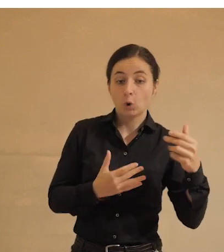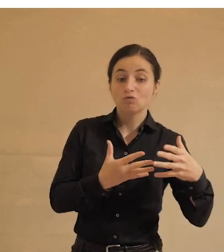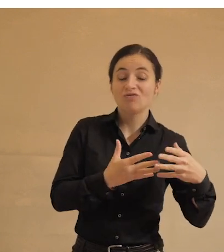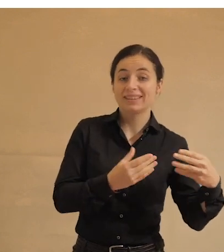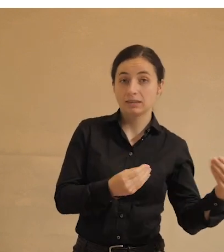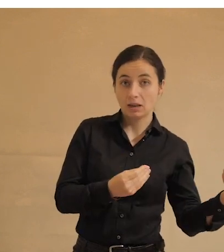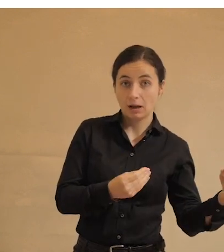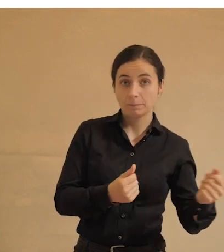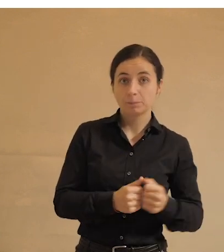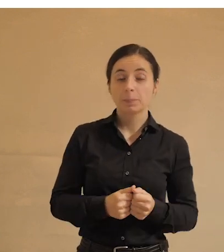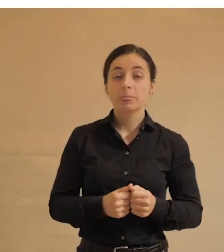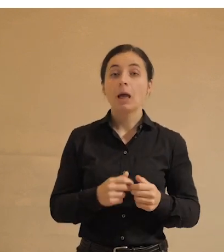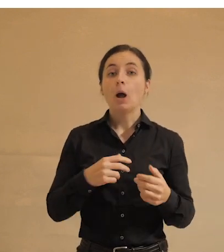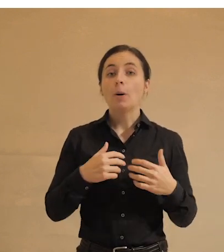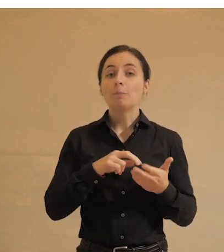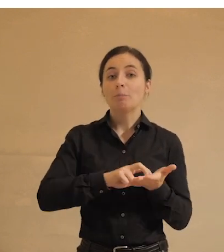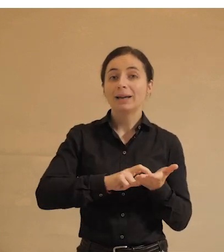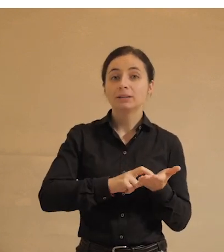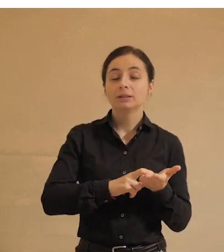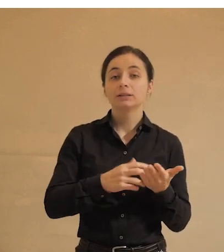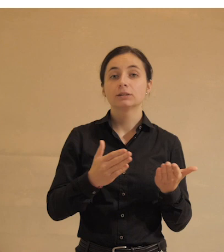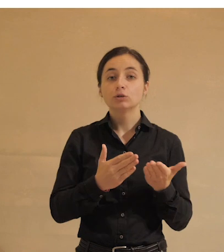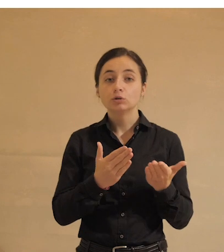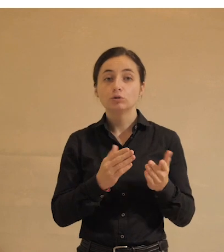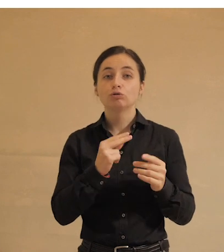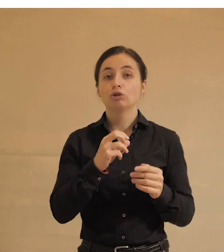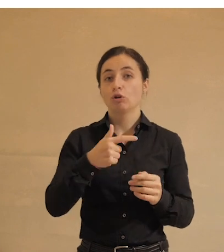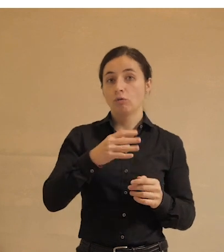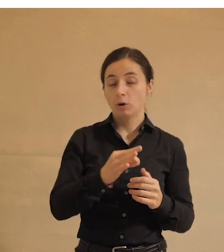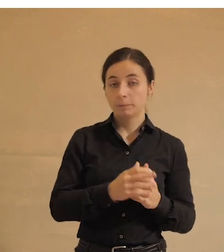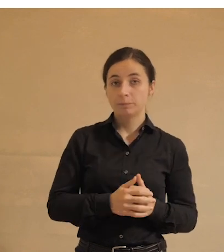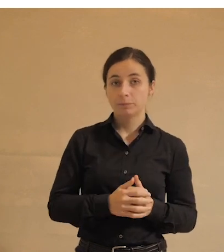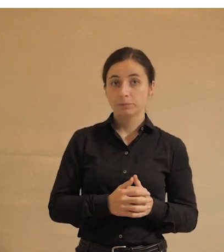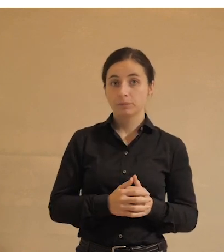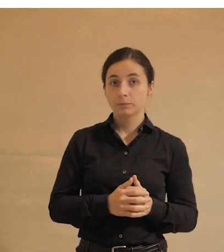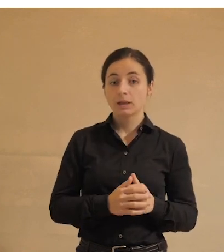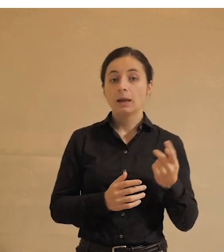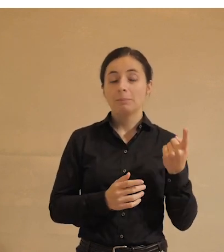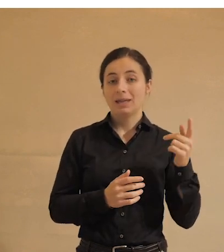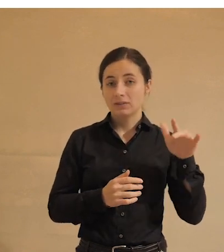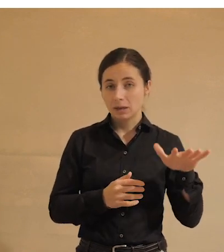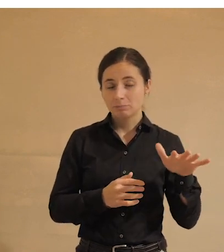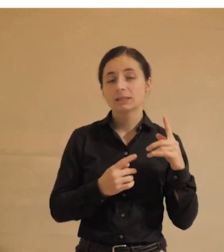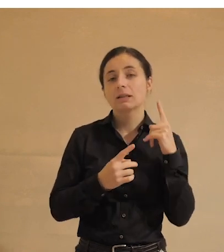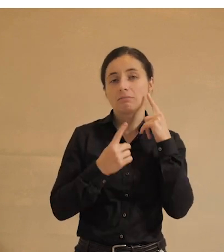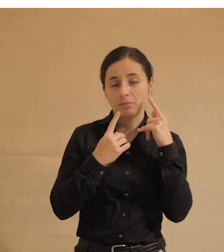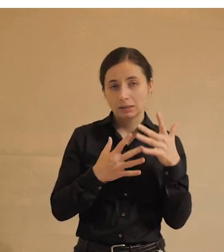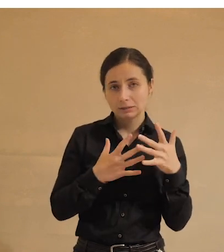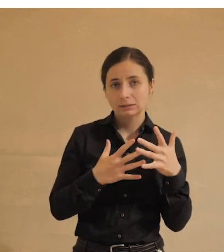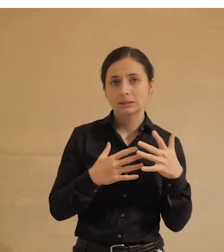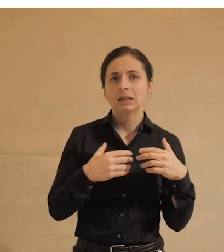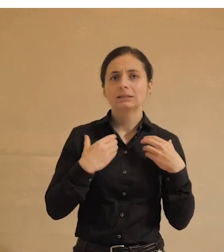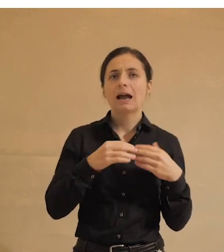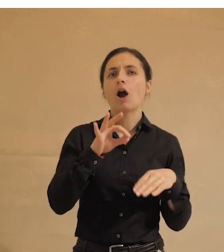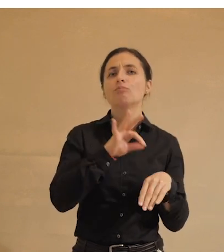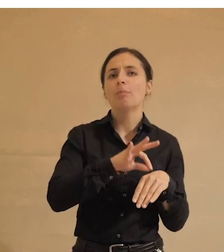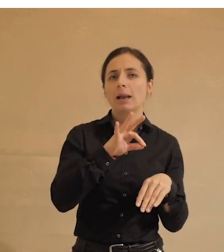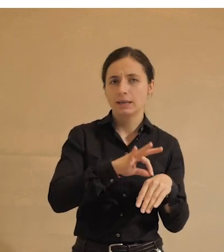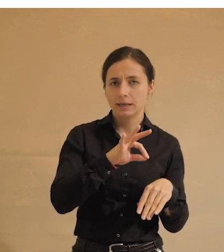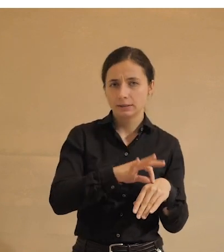весна. Боитесь ли вы и в какой мере, чего? Значит, ну, на первых местах, понятно, страх болезни.